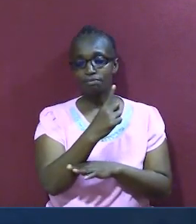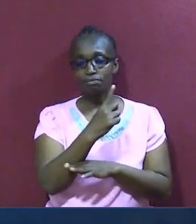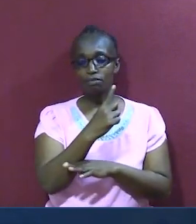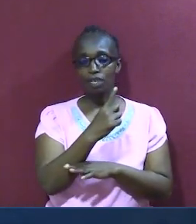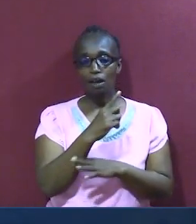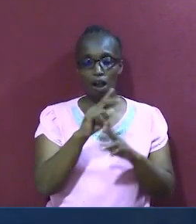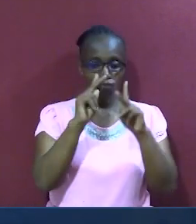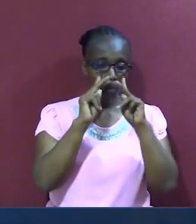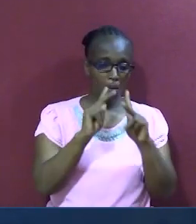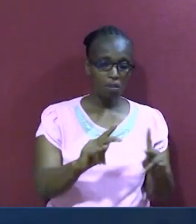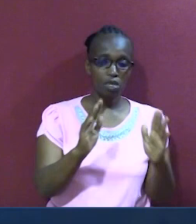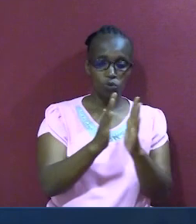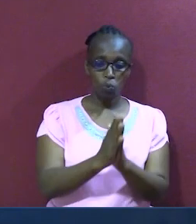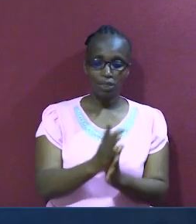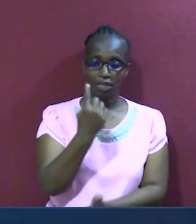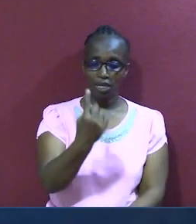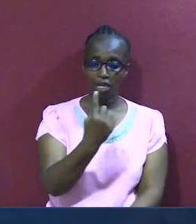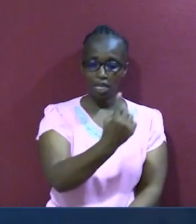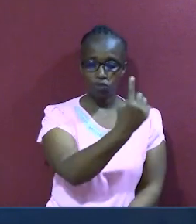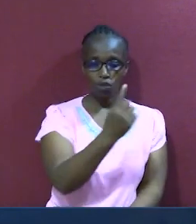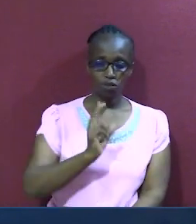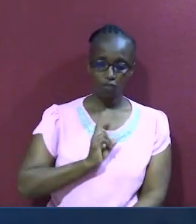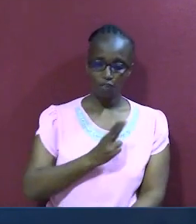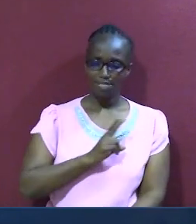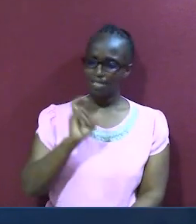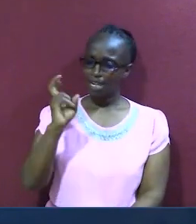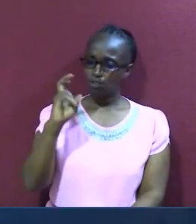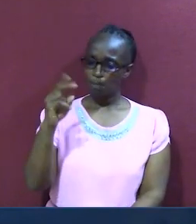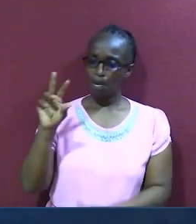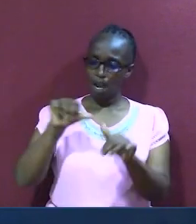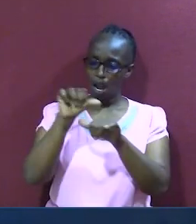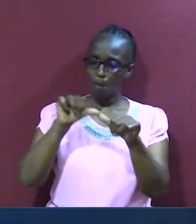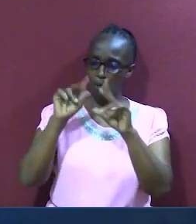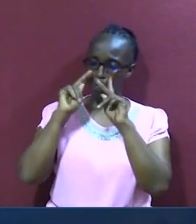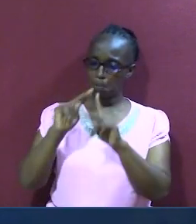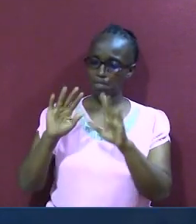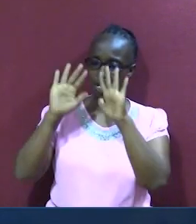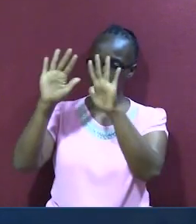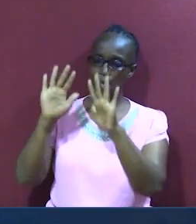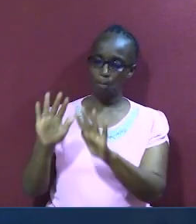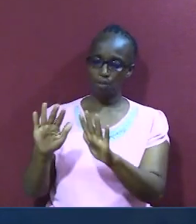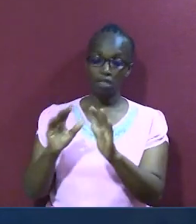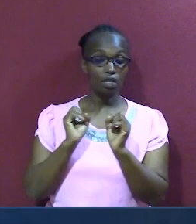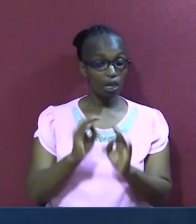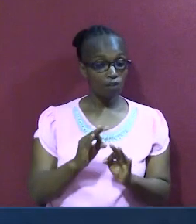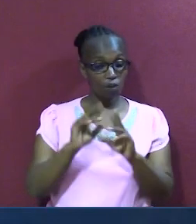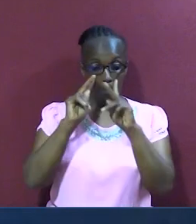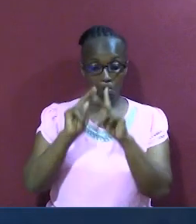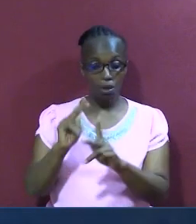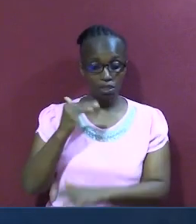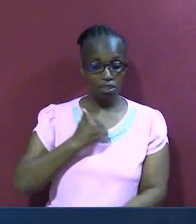na kila mtu. Jambo hili lakuwa na amani, jambo la maana sana. Ukiwa na amani,